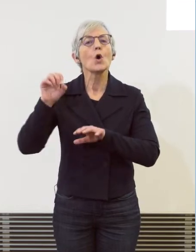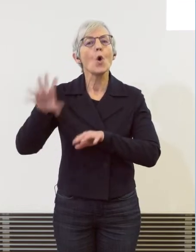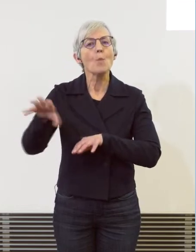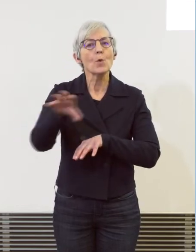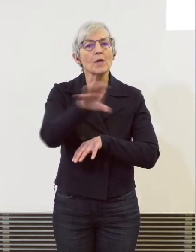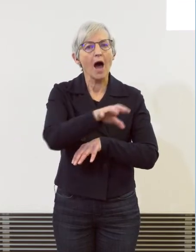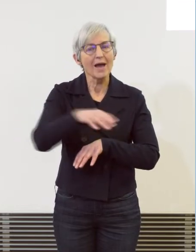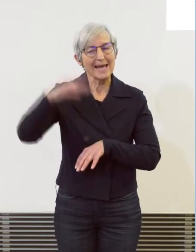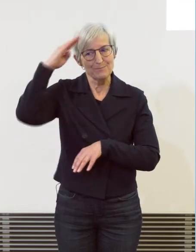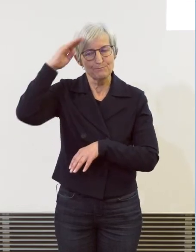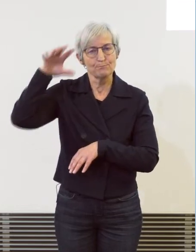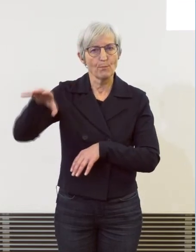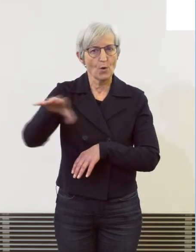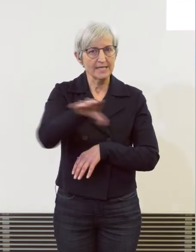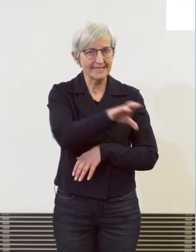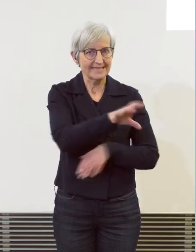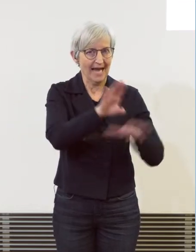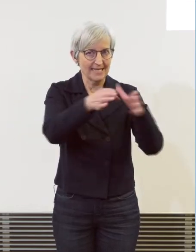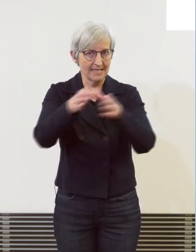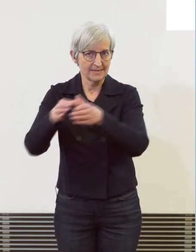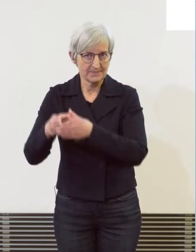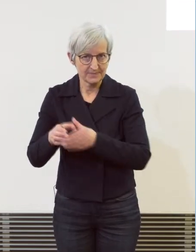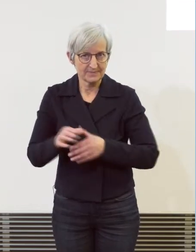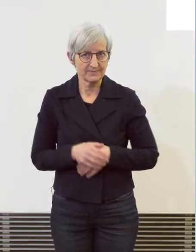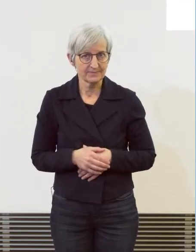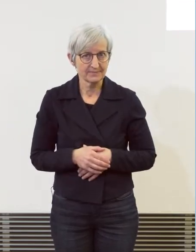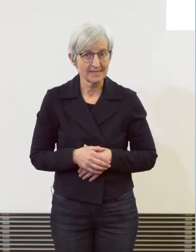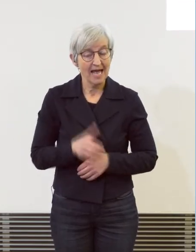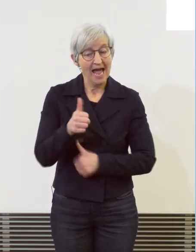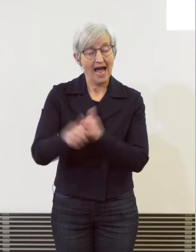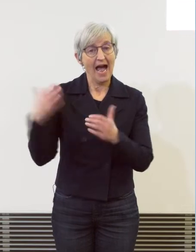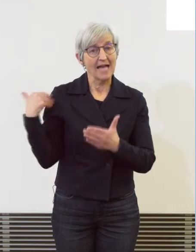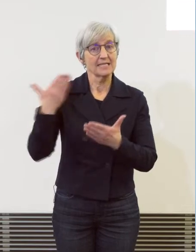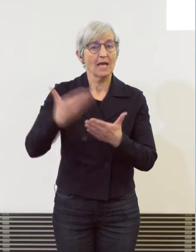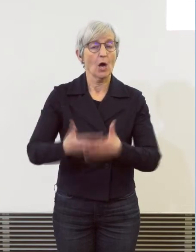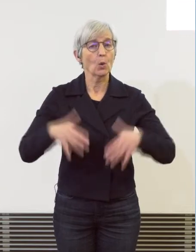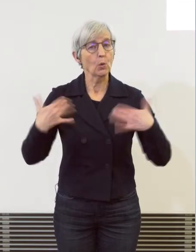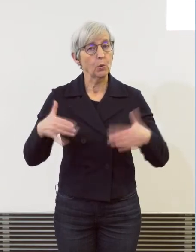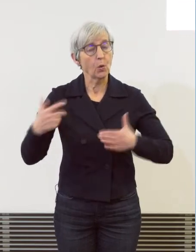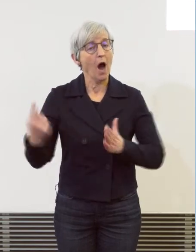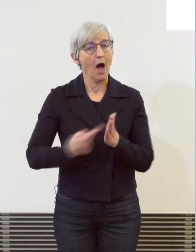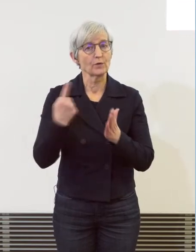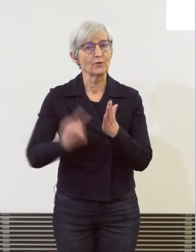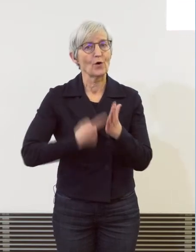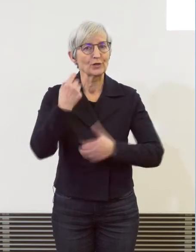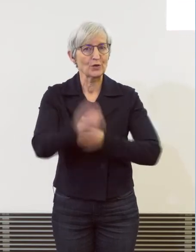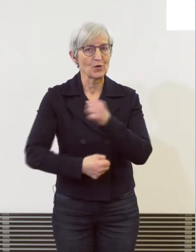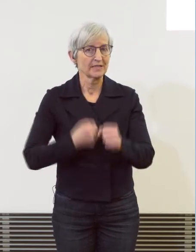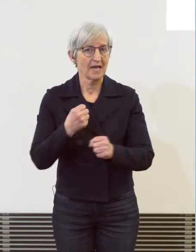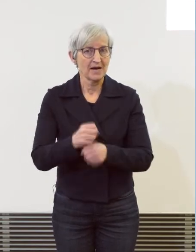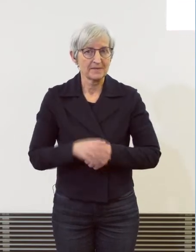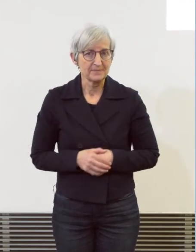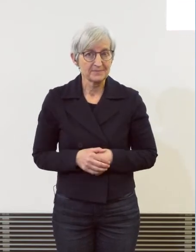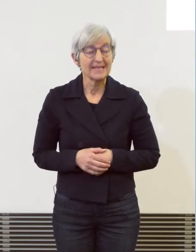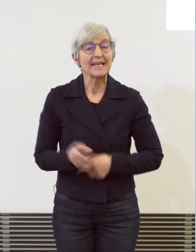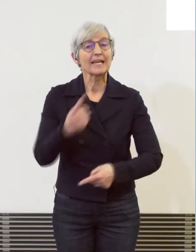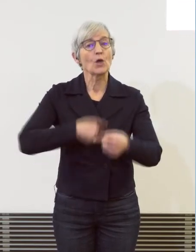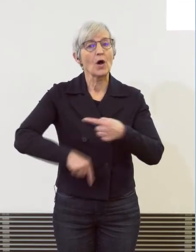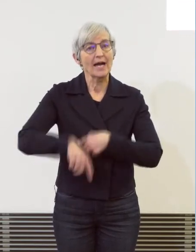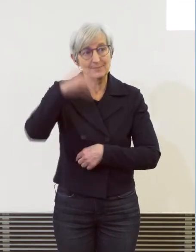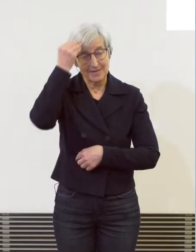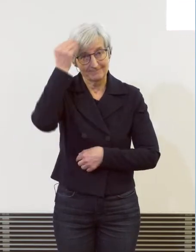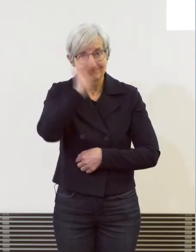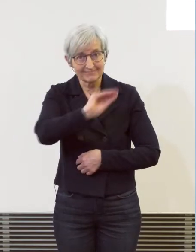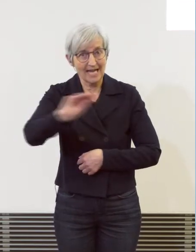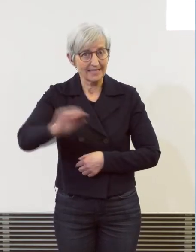anforderungsreiche Jahre, auch ein letztes anforderungsreiches Jahr hinter uns. Ich rufe immer wieder in Erinnerung, die verschiedenen